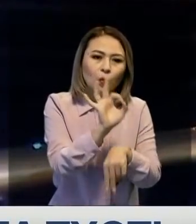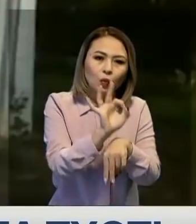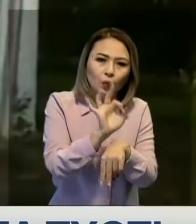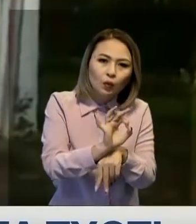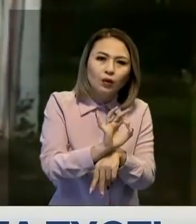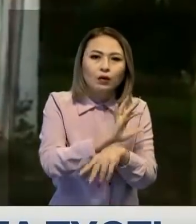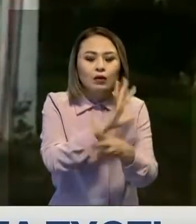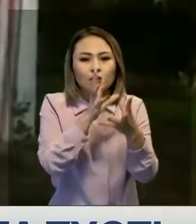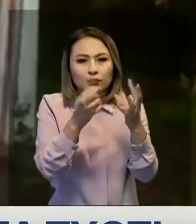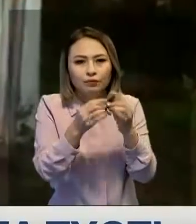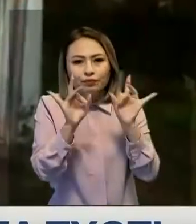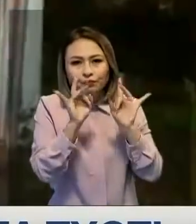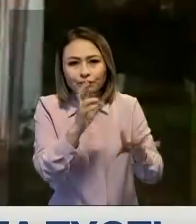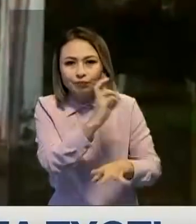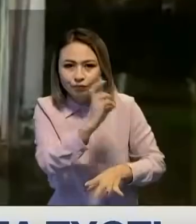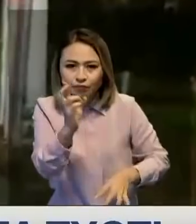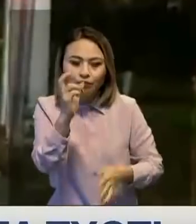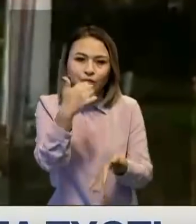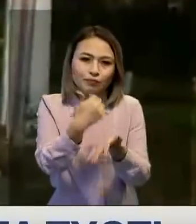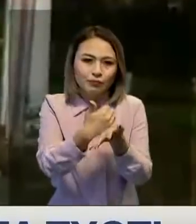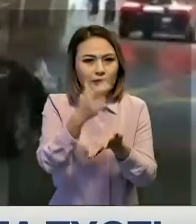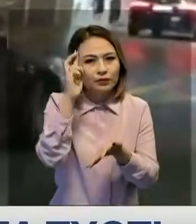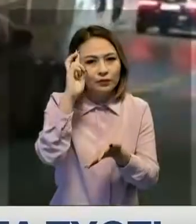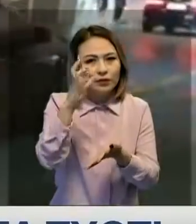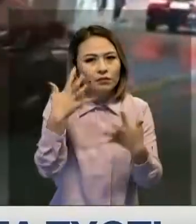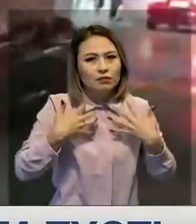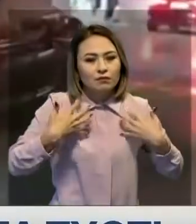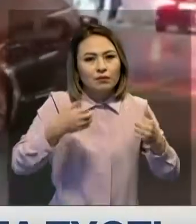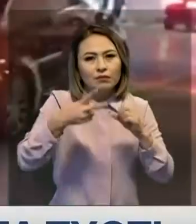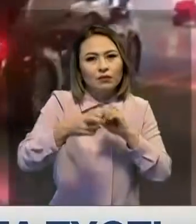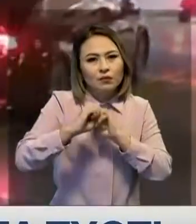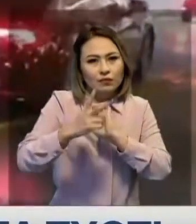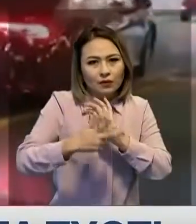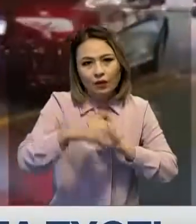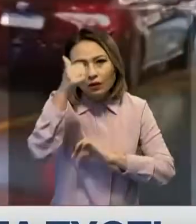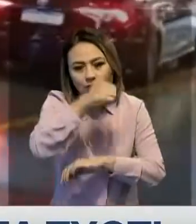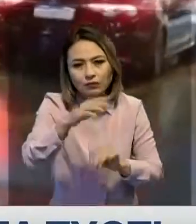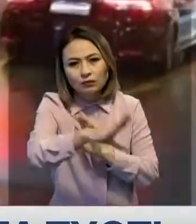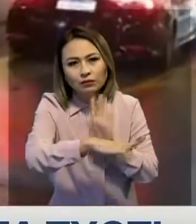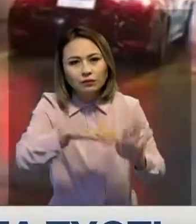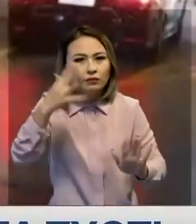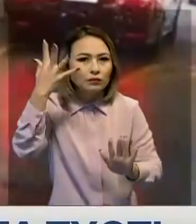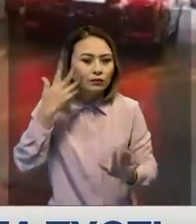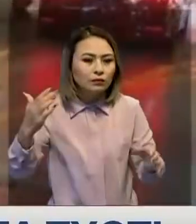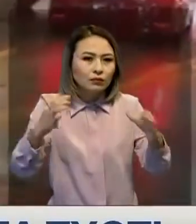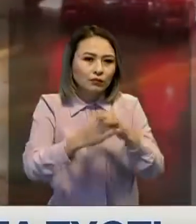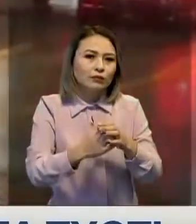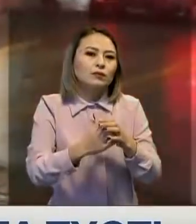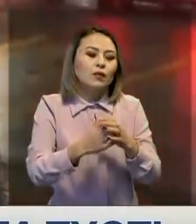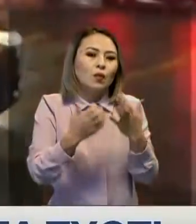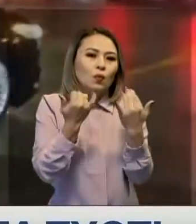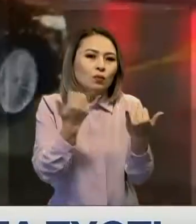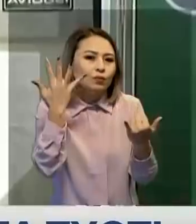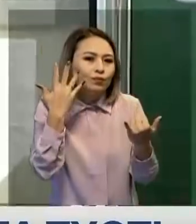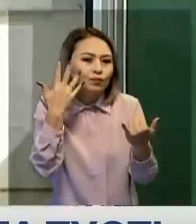қалдықтардың қалпты деп отырым, Бразилия президентінің денсаулыға 2018 жылы сайылауына ұқаны кезінде шабулдан соң сырбере бастады.